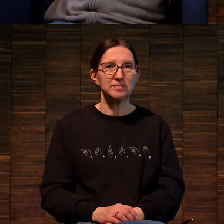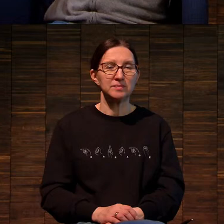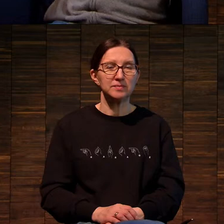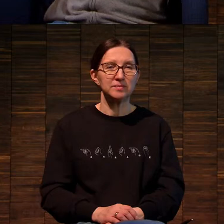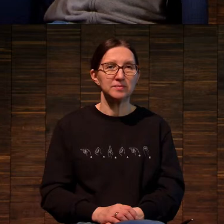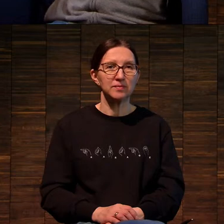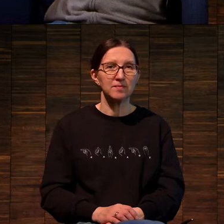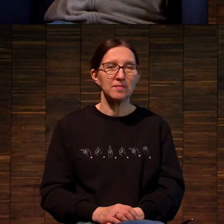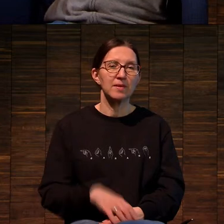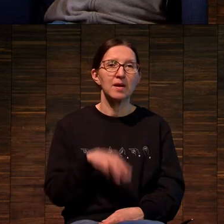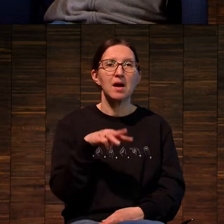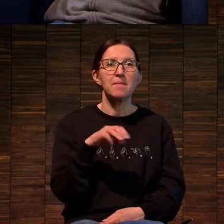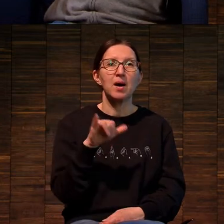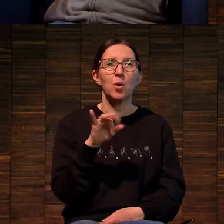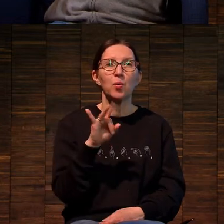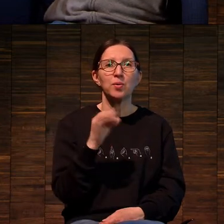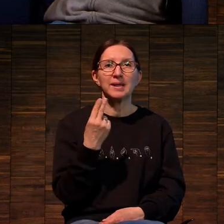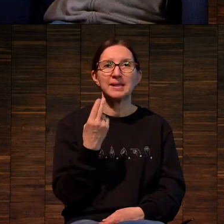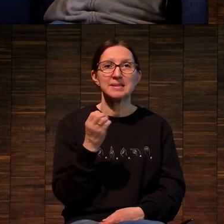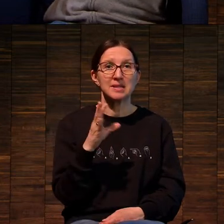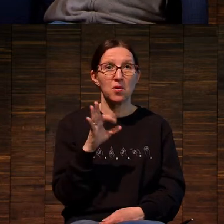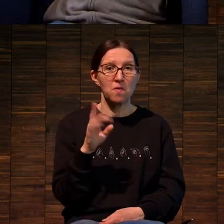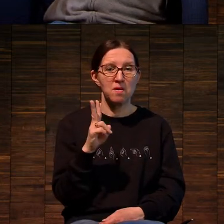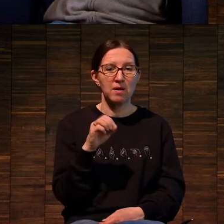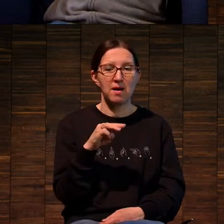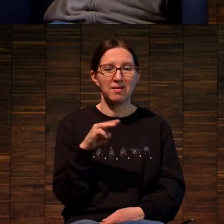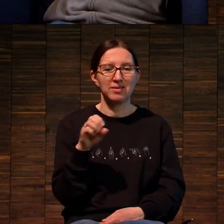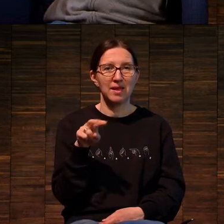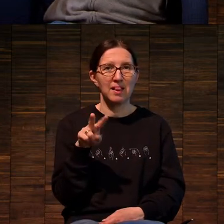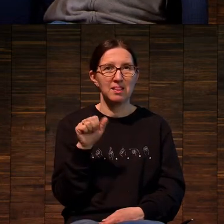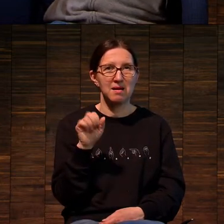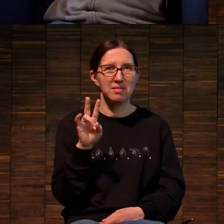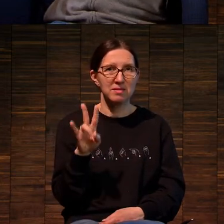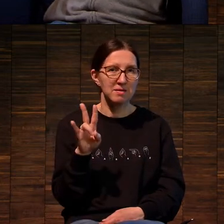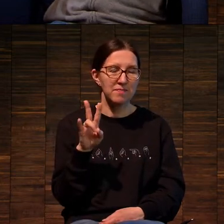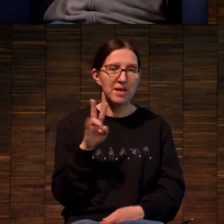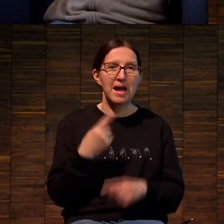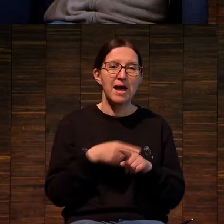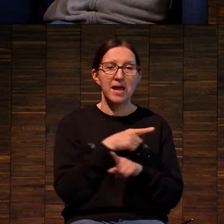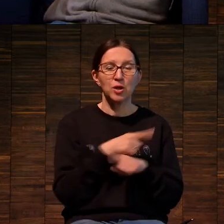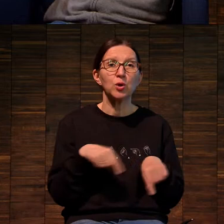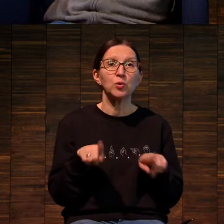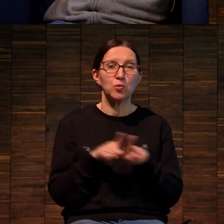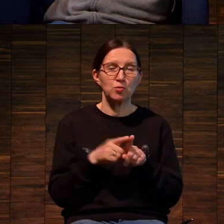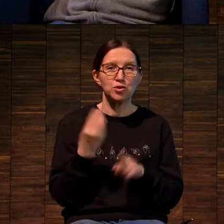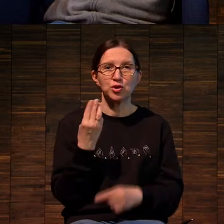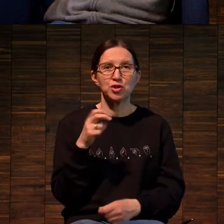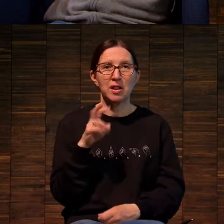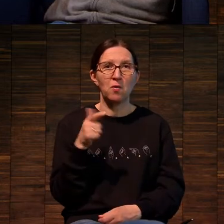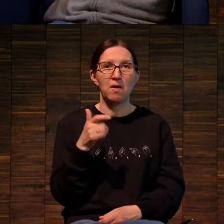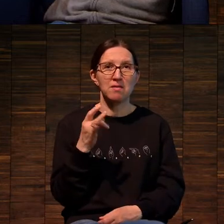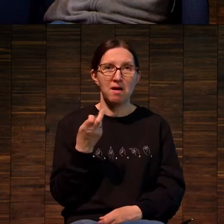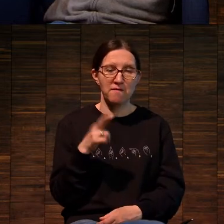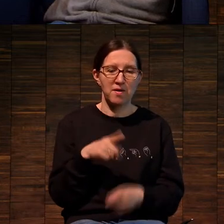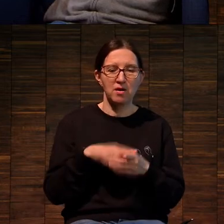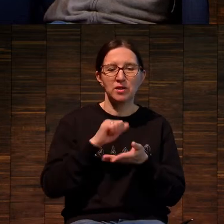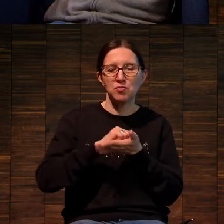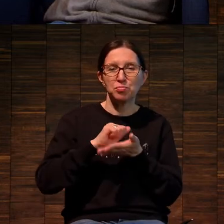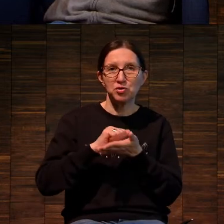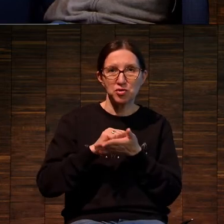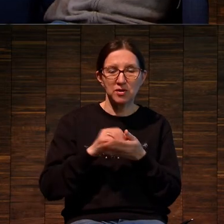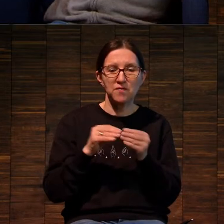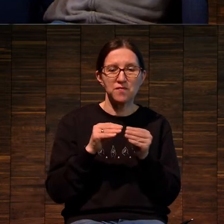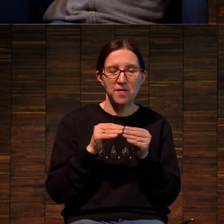Маурицио Каталан. Это работа, это тоже шелкография, напечатанная при помощи